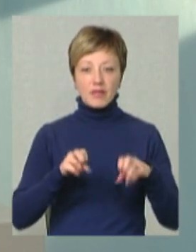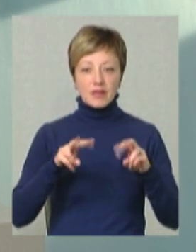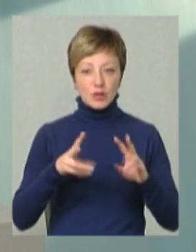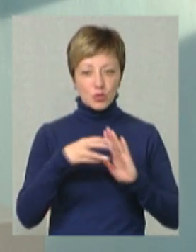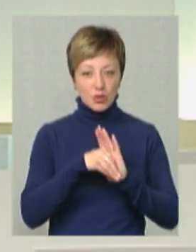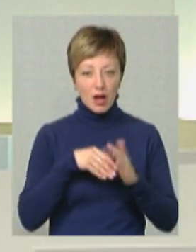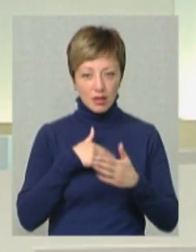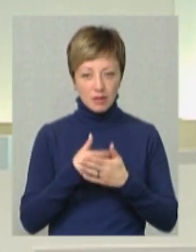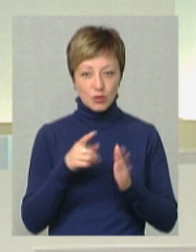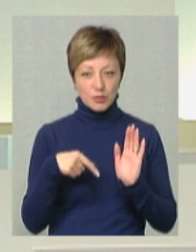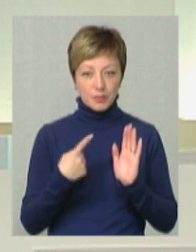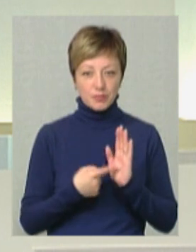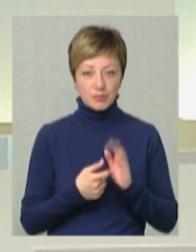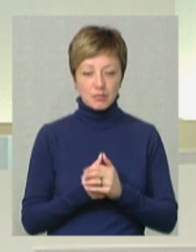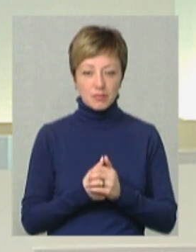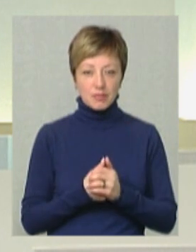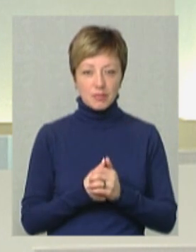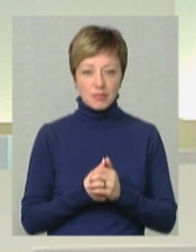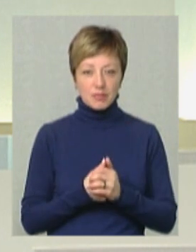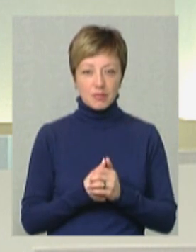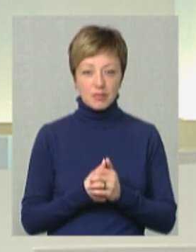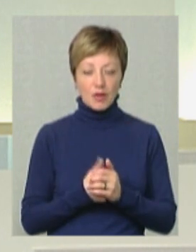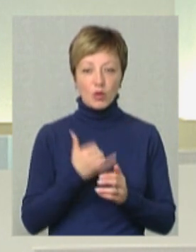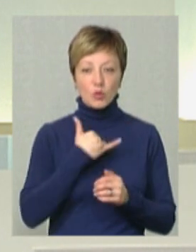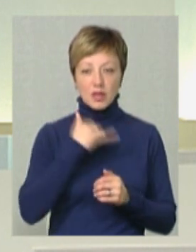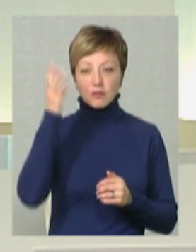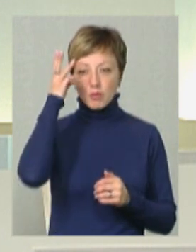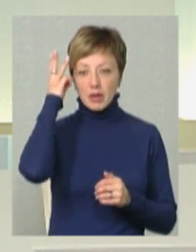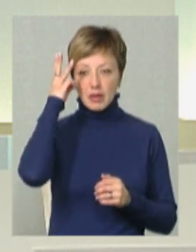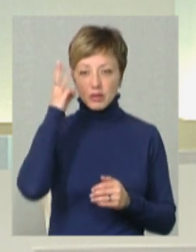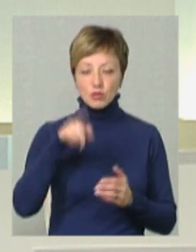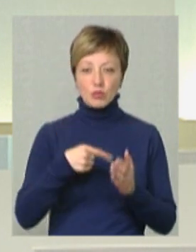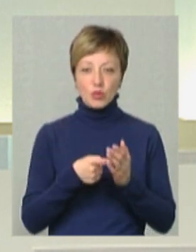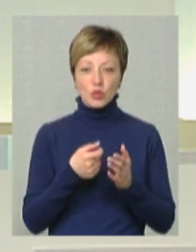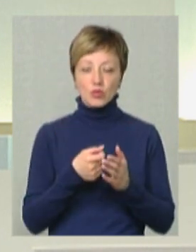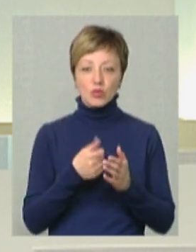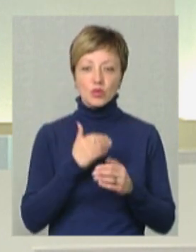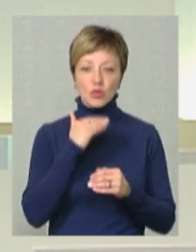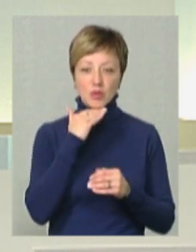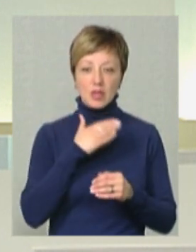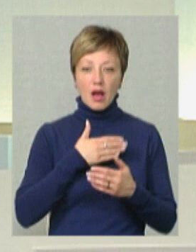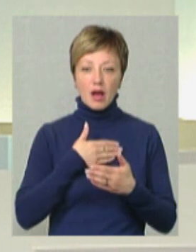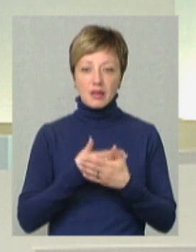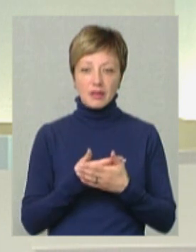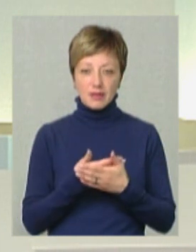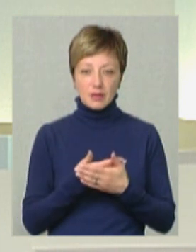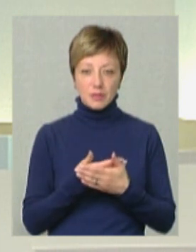активно? У нас в Хмельницькому досить активні